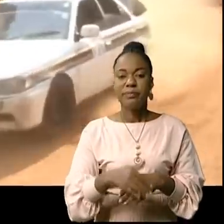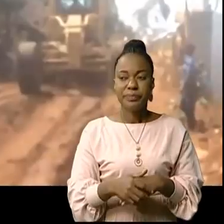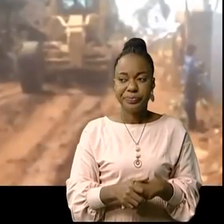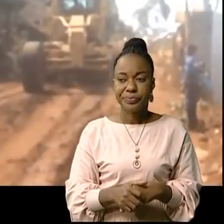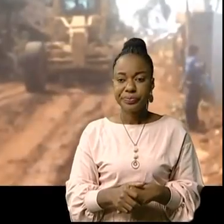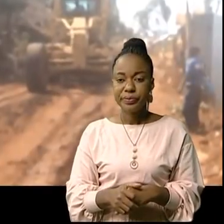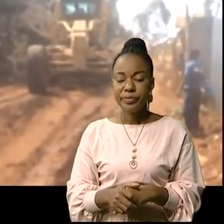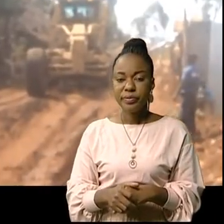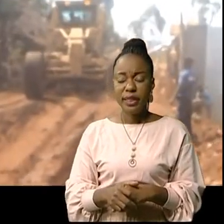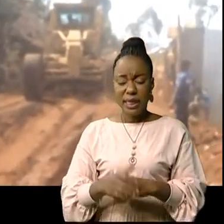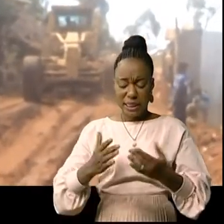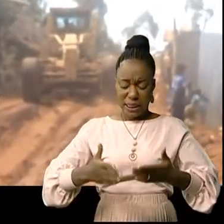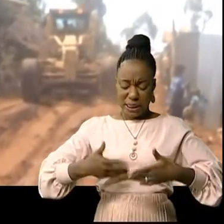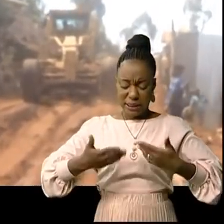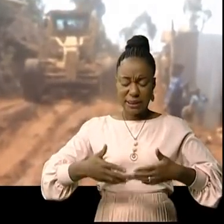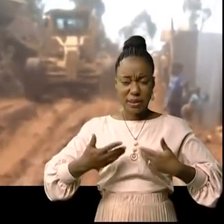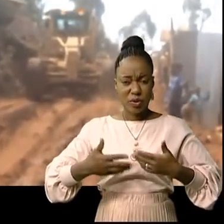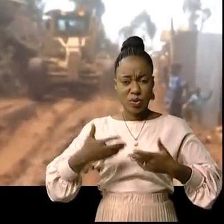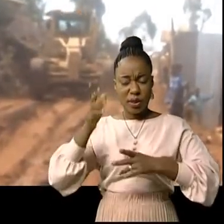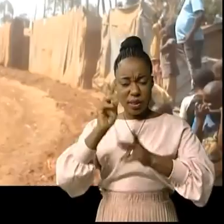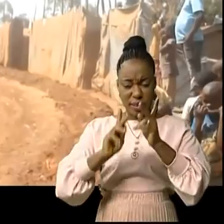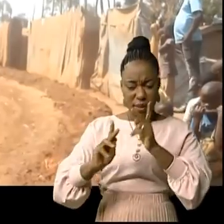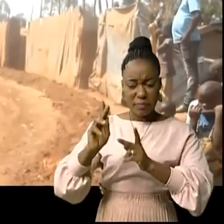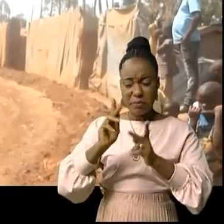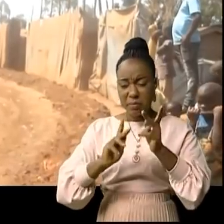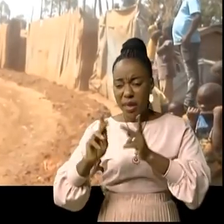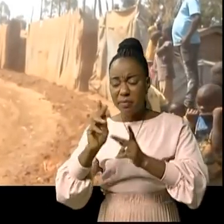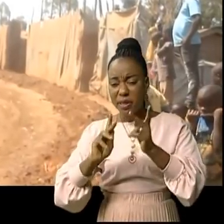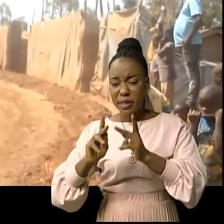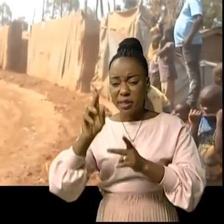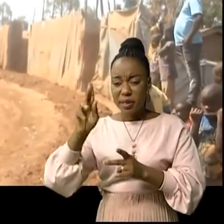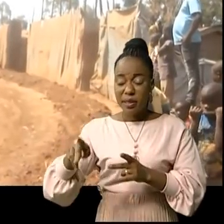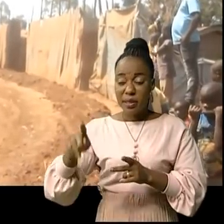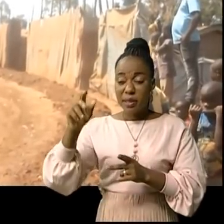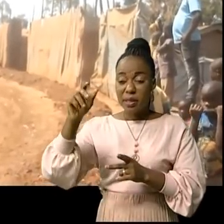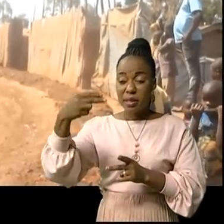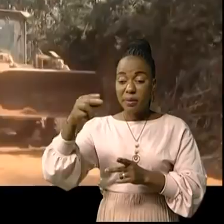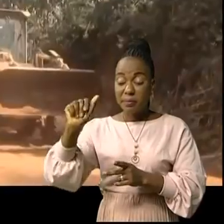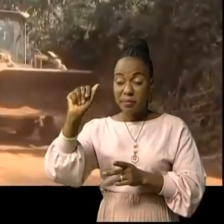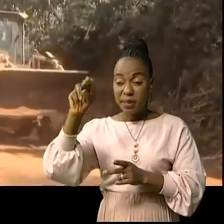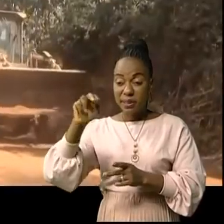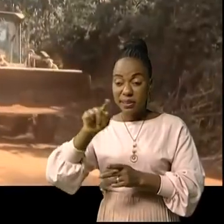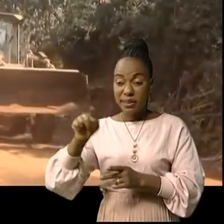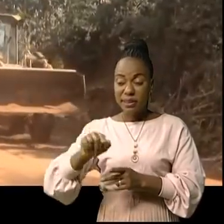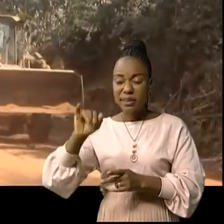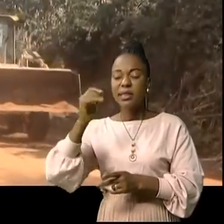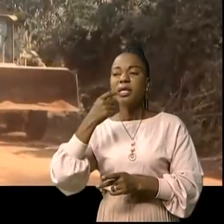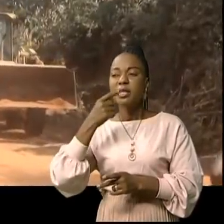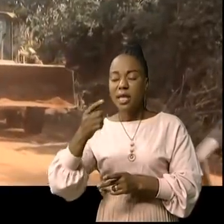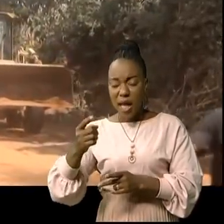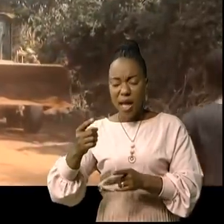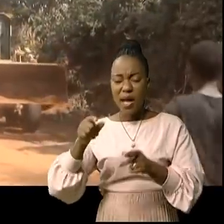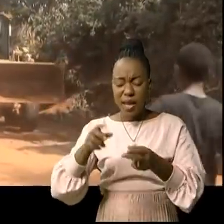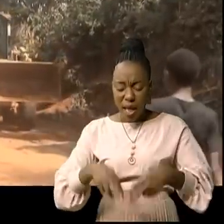C'est avec joie que les habitants du quartier Ponzi, commune du Banda, dans la ville de Boucavo, accueillent la réhabilitation du